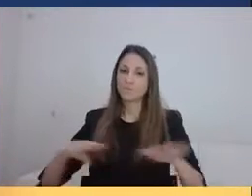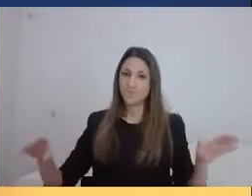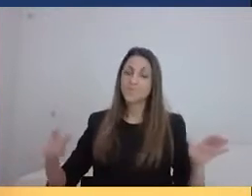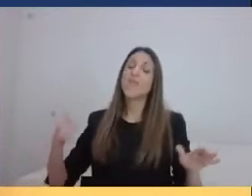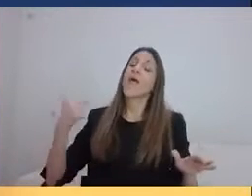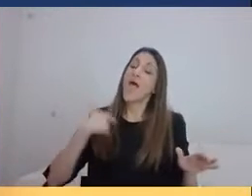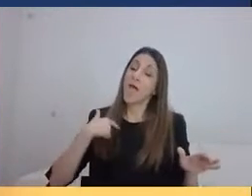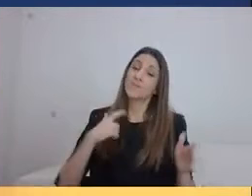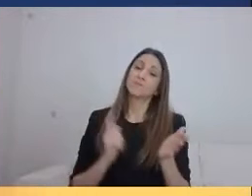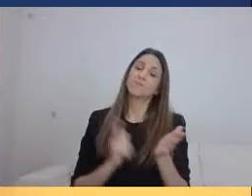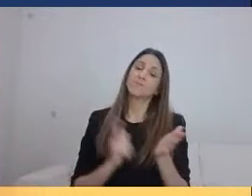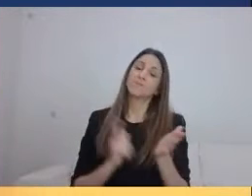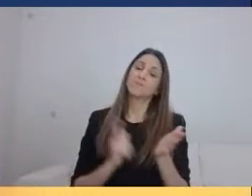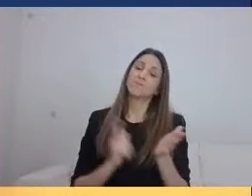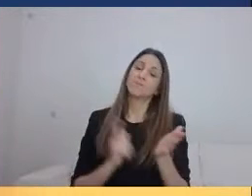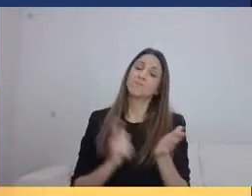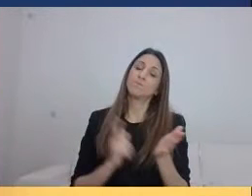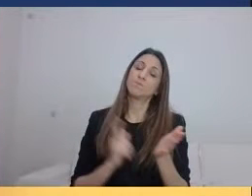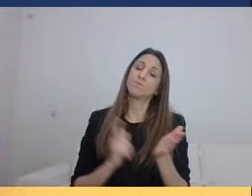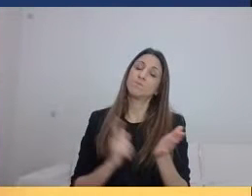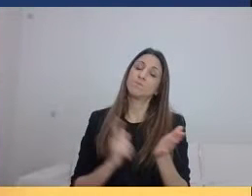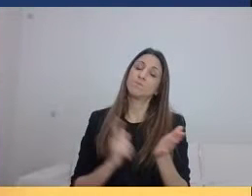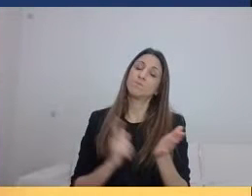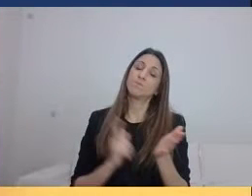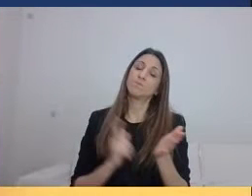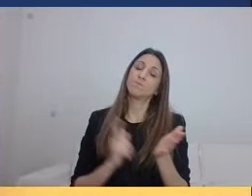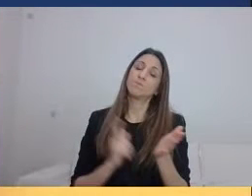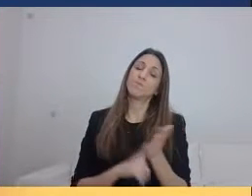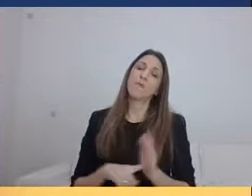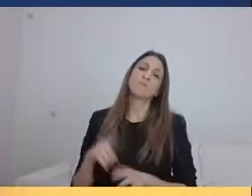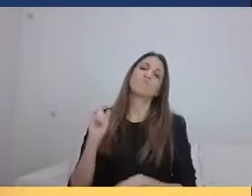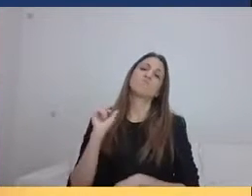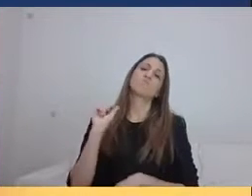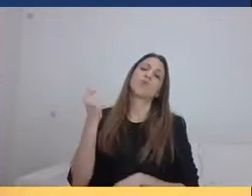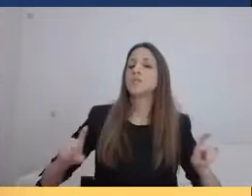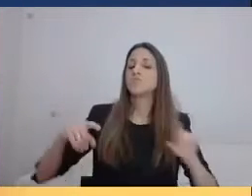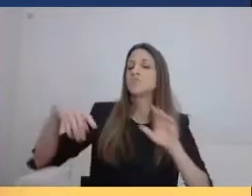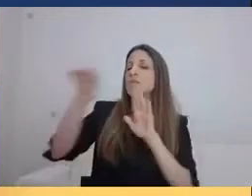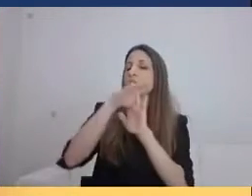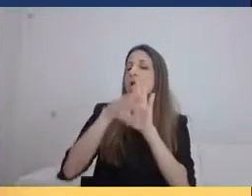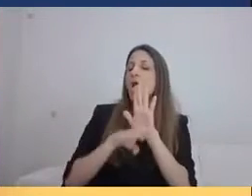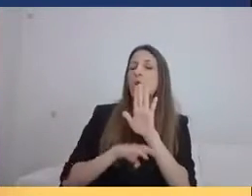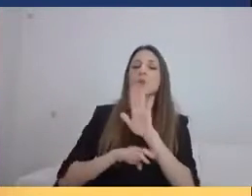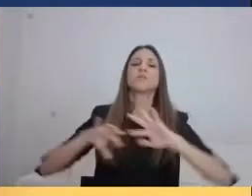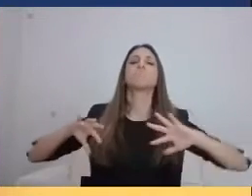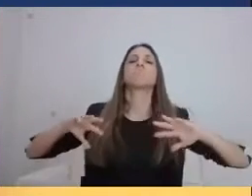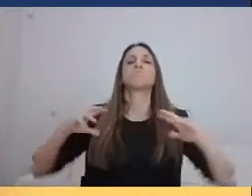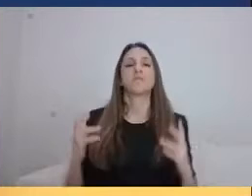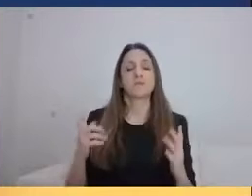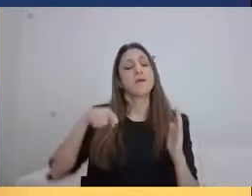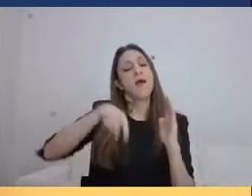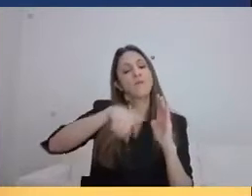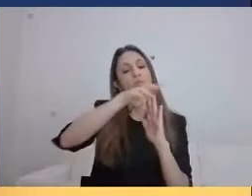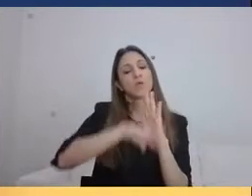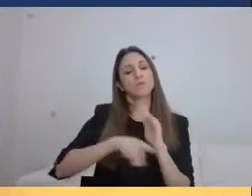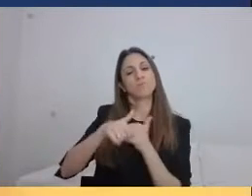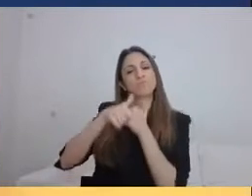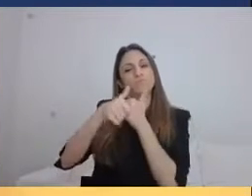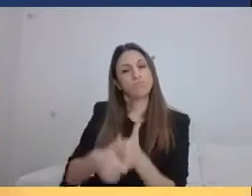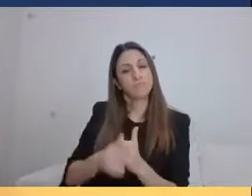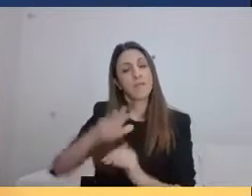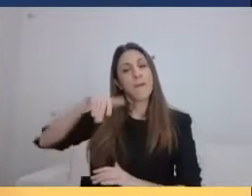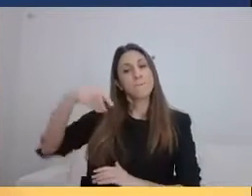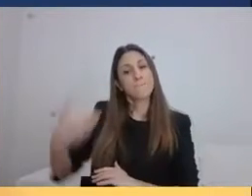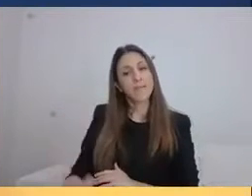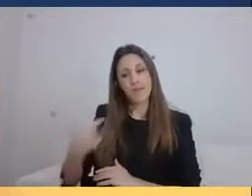της πράσινης συμφωνίας για τα παιδιά μας που με τη σειρά τους θα διαδώσουν αυτά